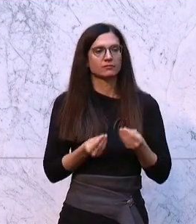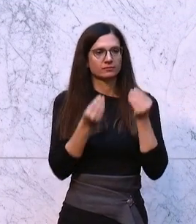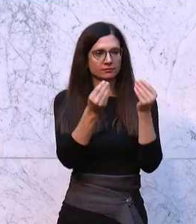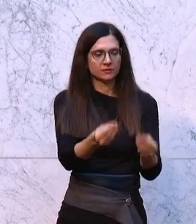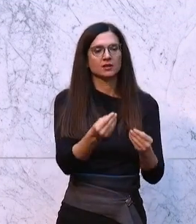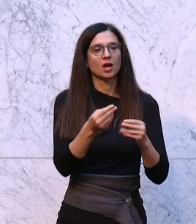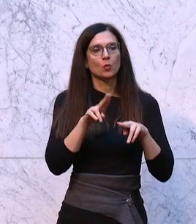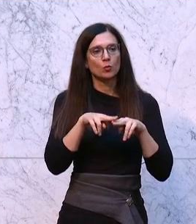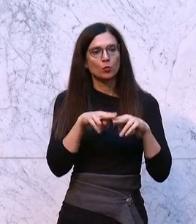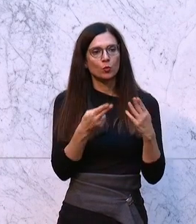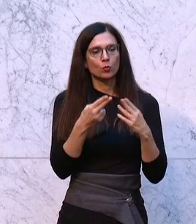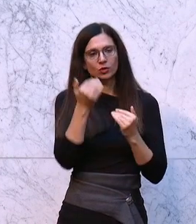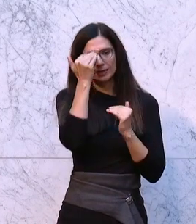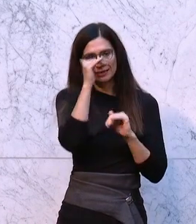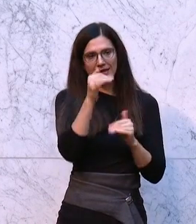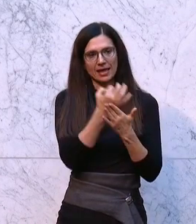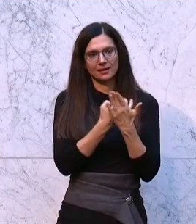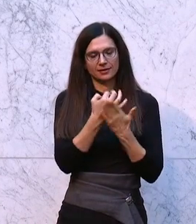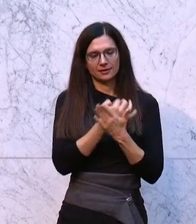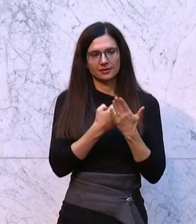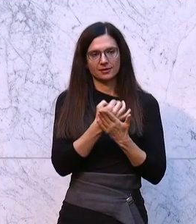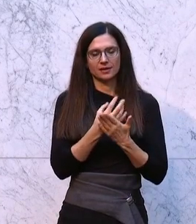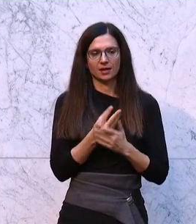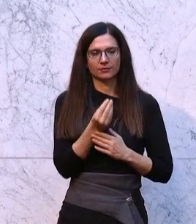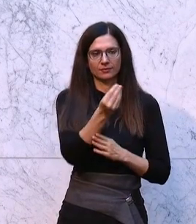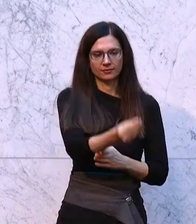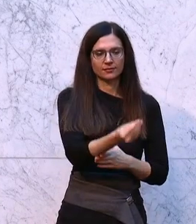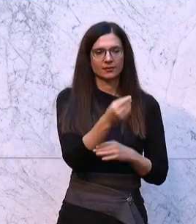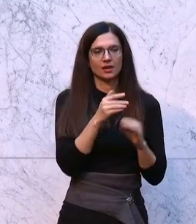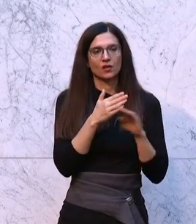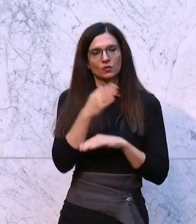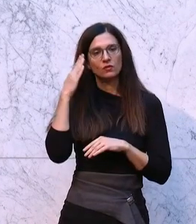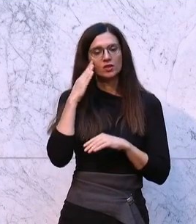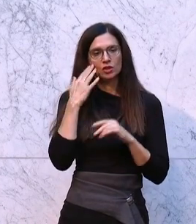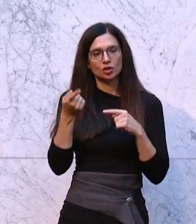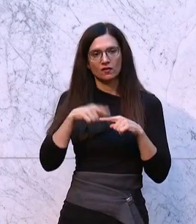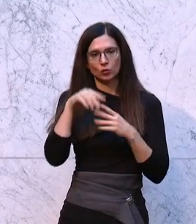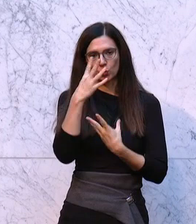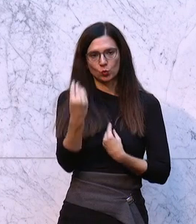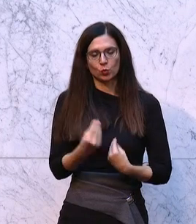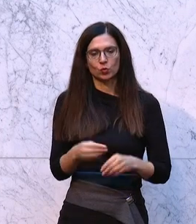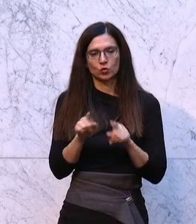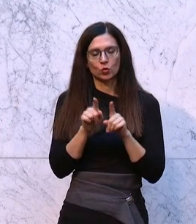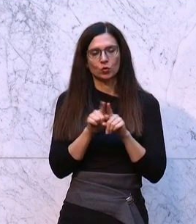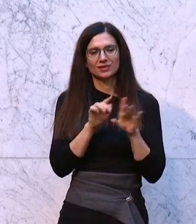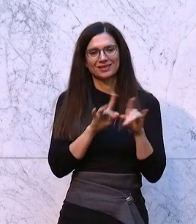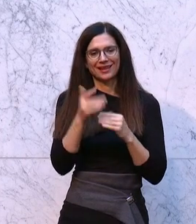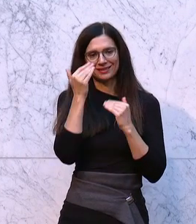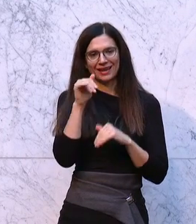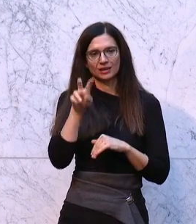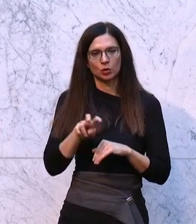Bundesährenzeichen und über das Bundesgesetz mit dem österreichische Ehrenzeichen auch für Wissenschaft und Kunst verliehen werden und über das österreichische